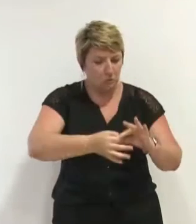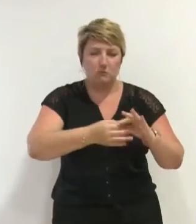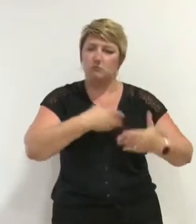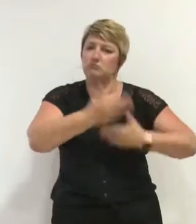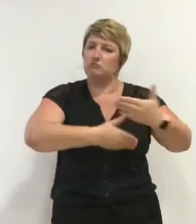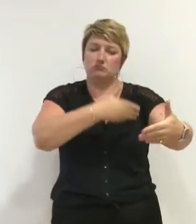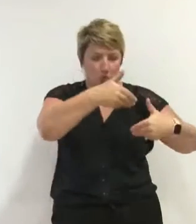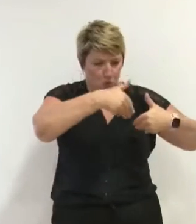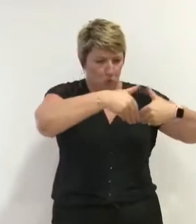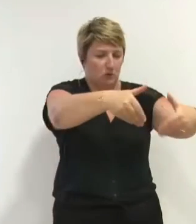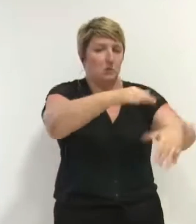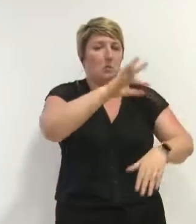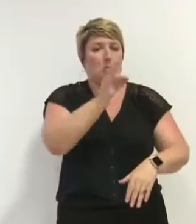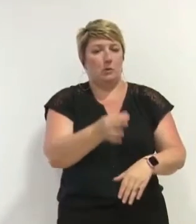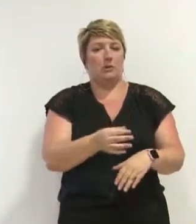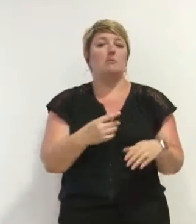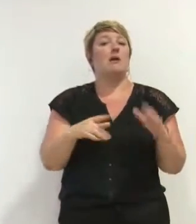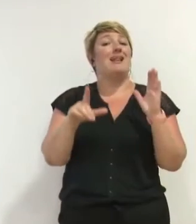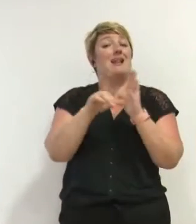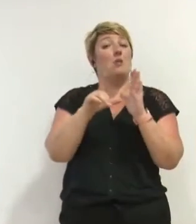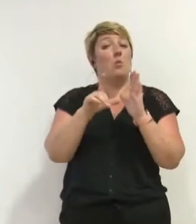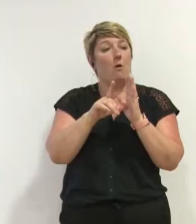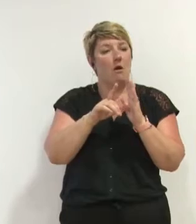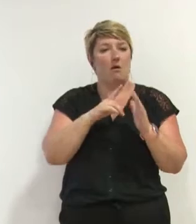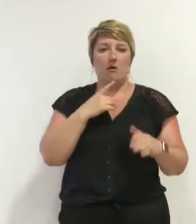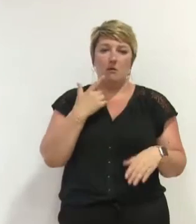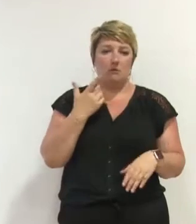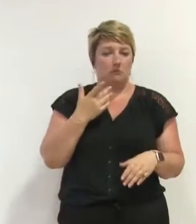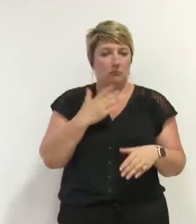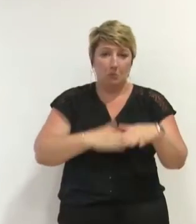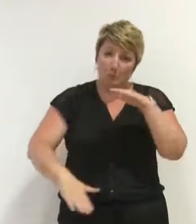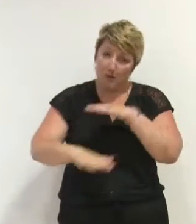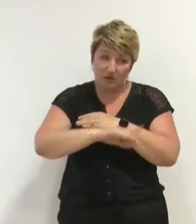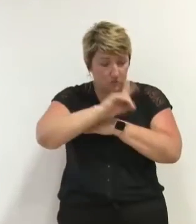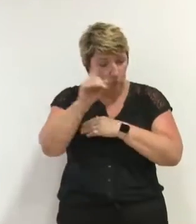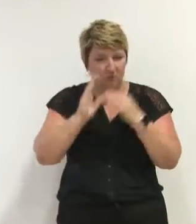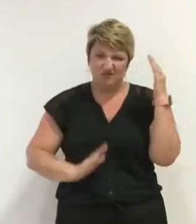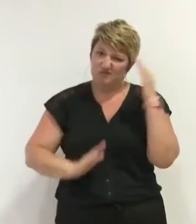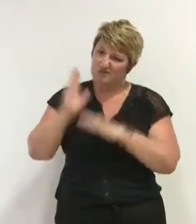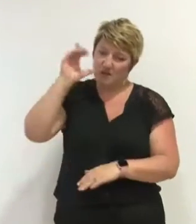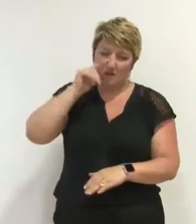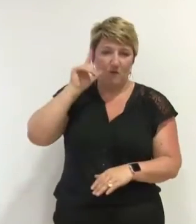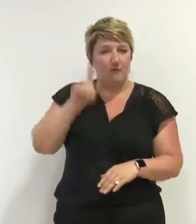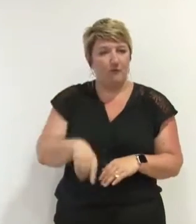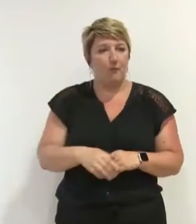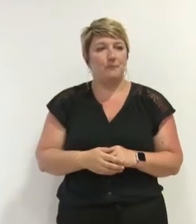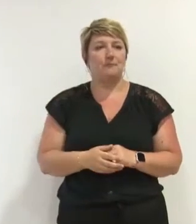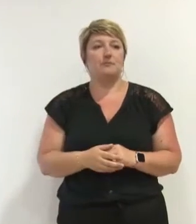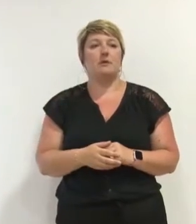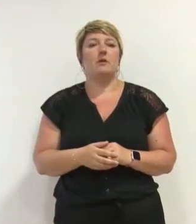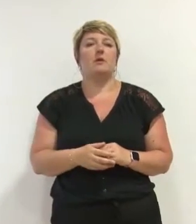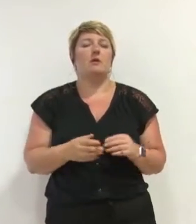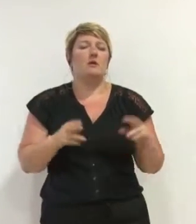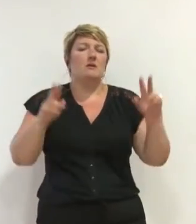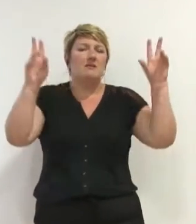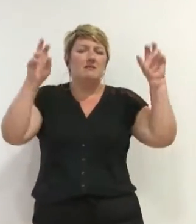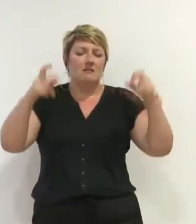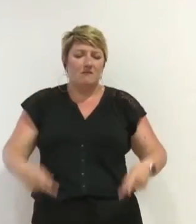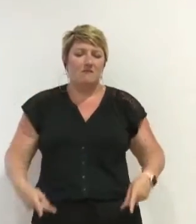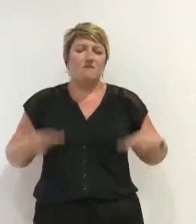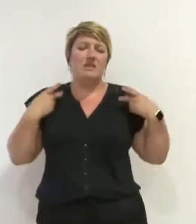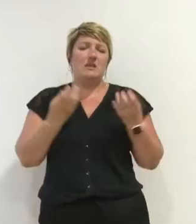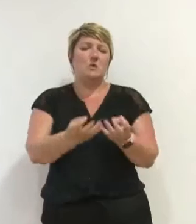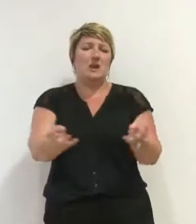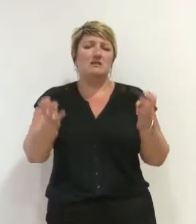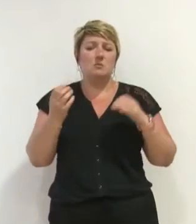les mois qui viennent et au-delà de l'obligation réglementaire. Dans la partie vie de l'Assemblée, vous intégrez le déploiement du logiciel E